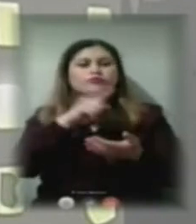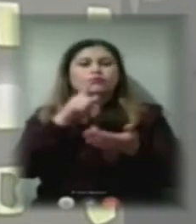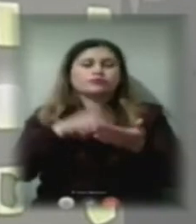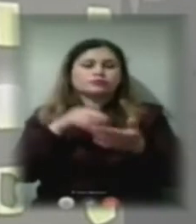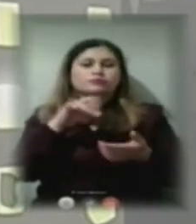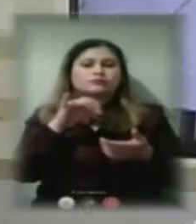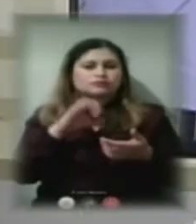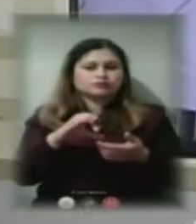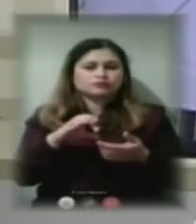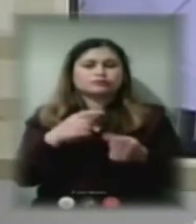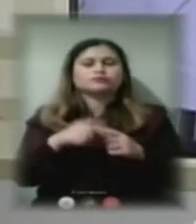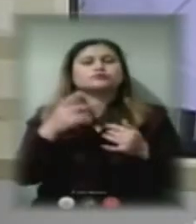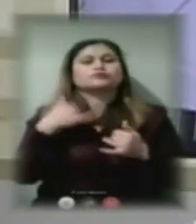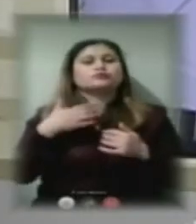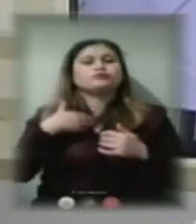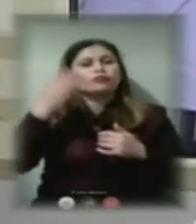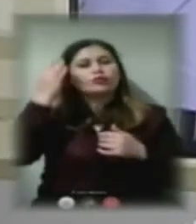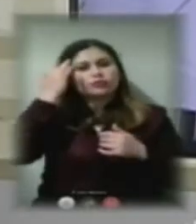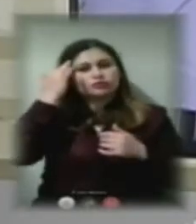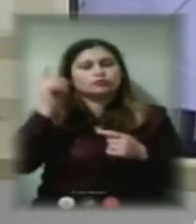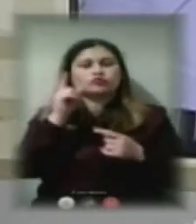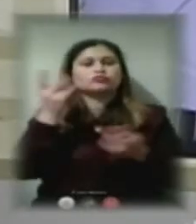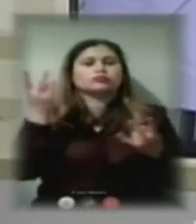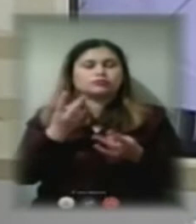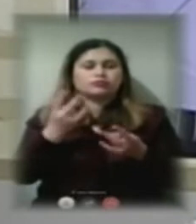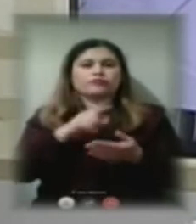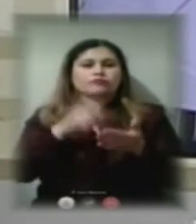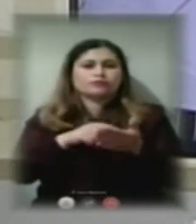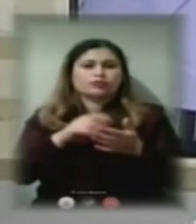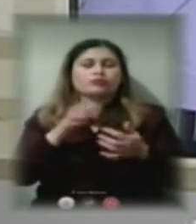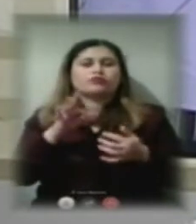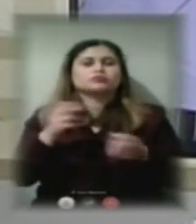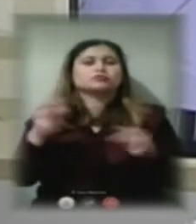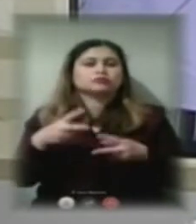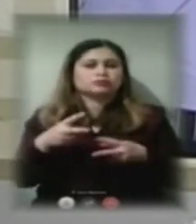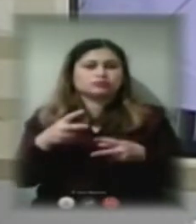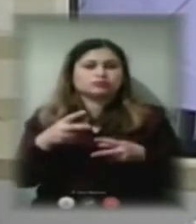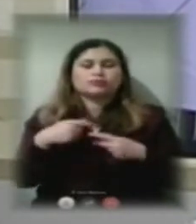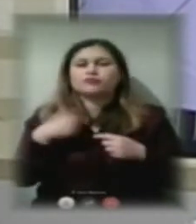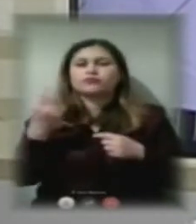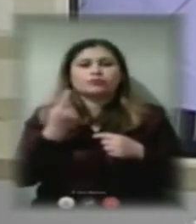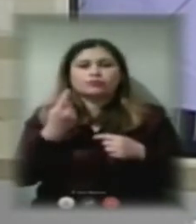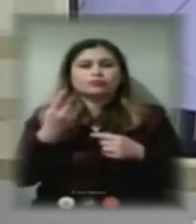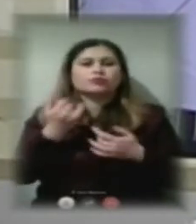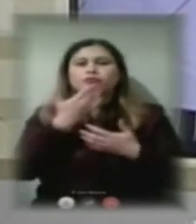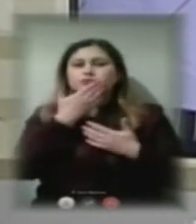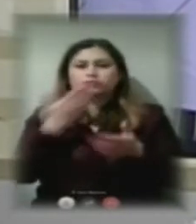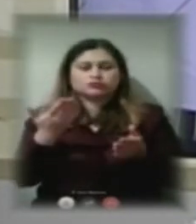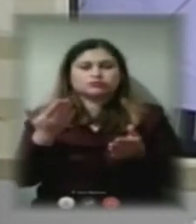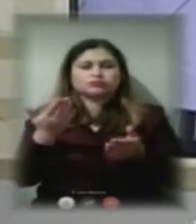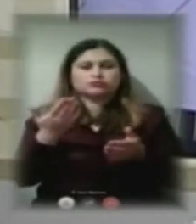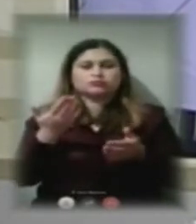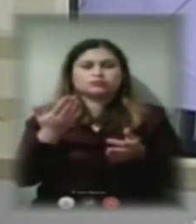На мою думку, потрібно запитати у фахівців. Ми не перший і не останній